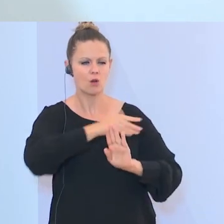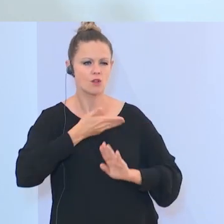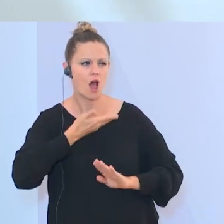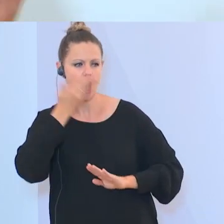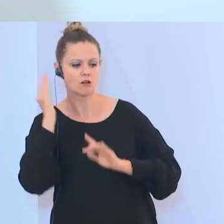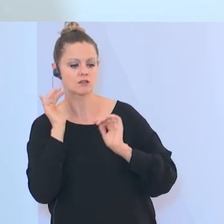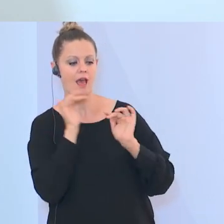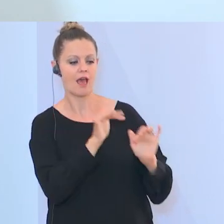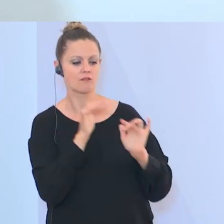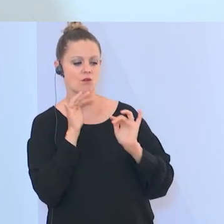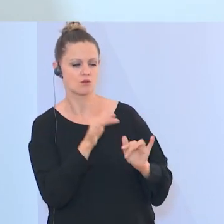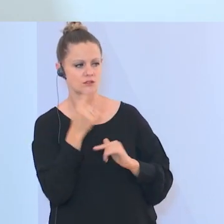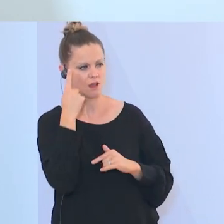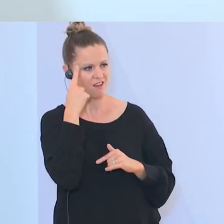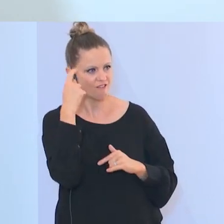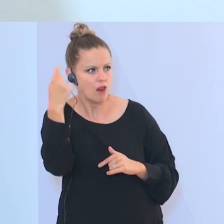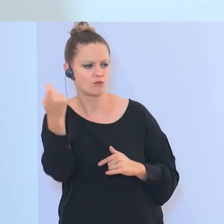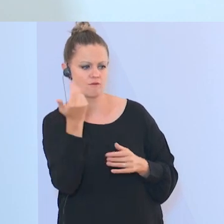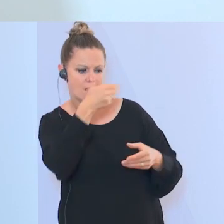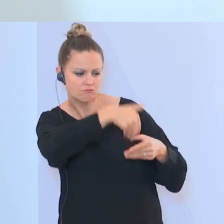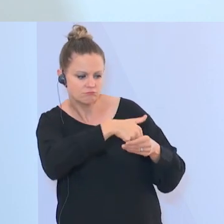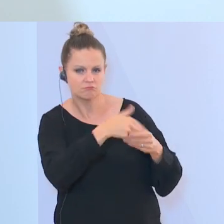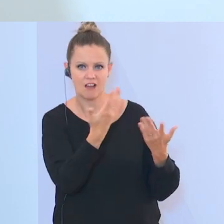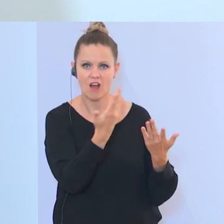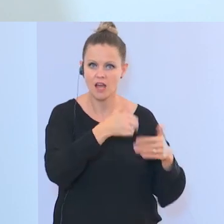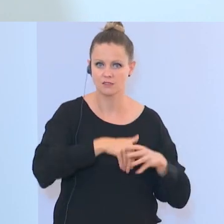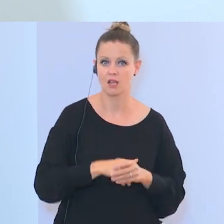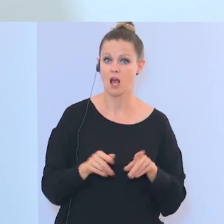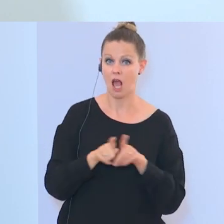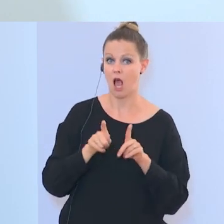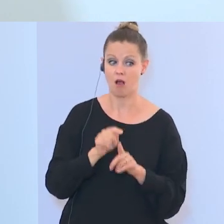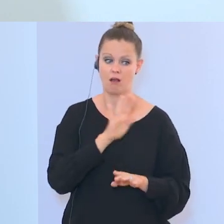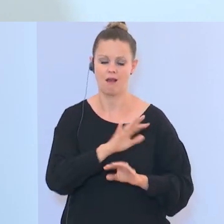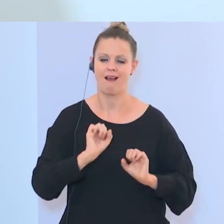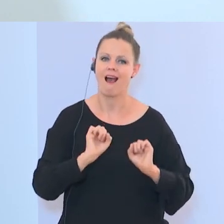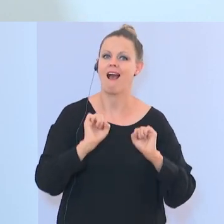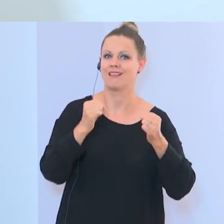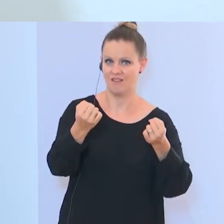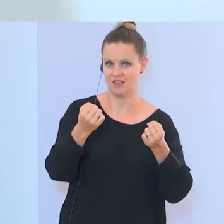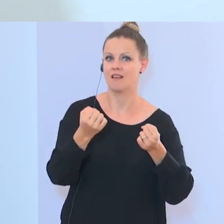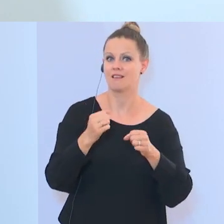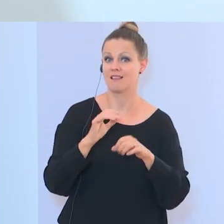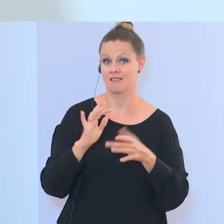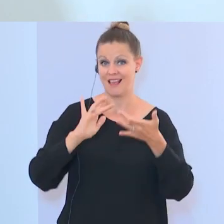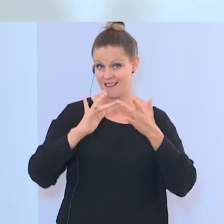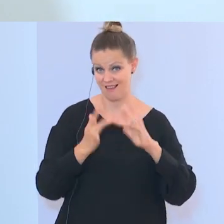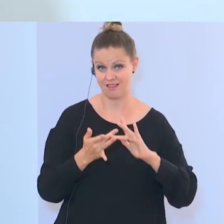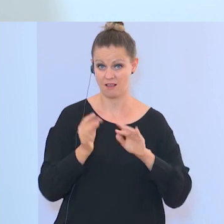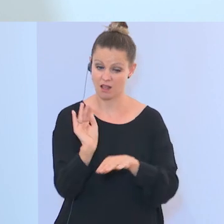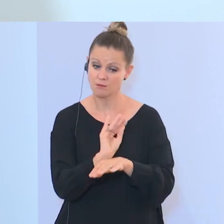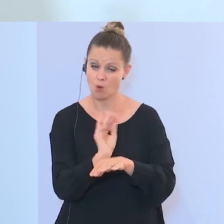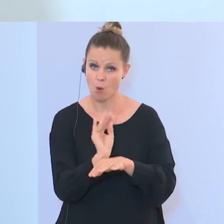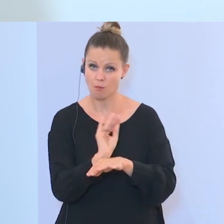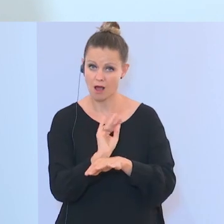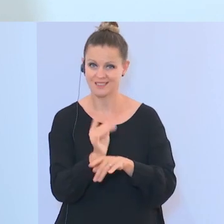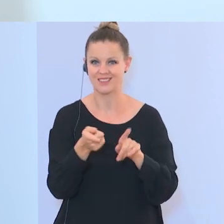Ausland, welche Ideologien liegen dahinter. Zentral wird sein, dass man die Aktivitäten im Internet beobachtet und wichtig